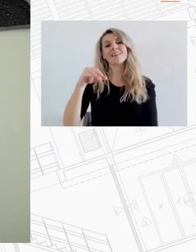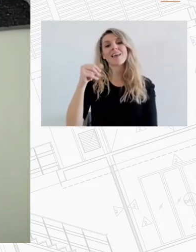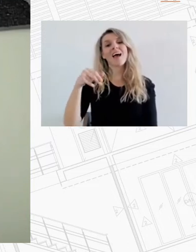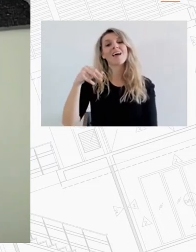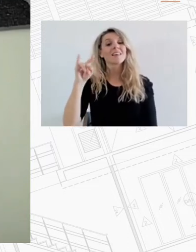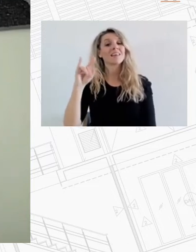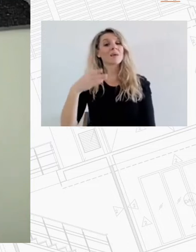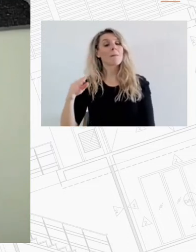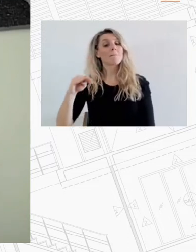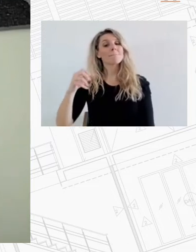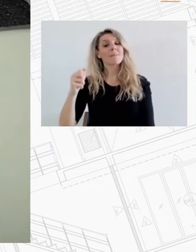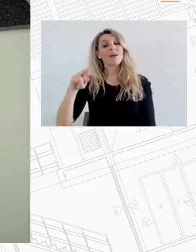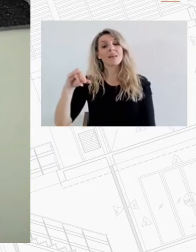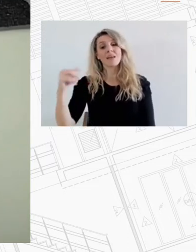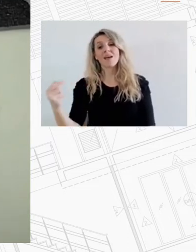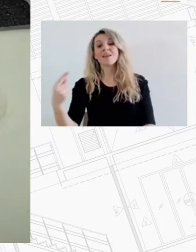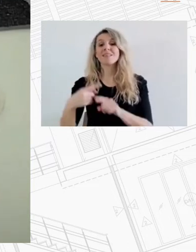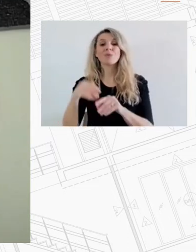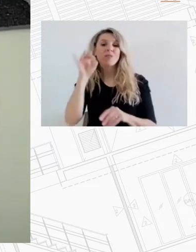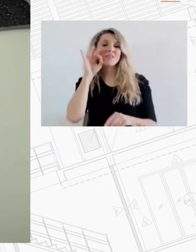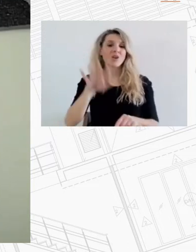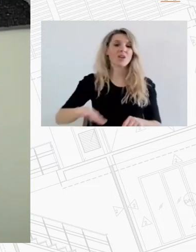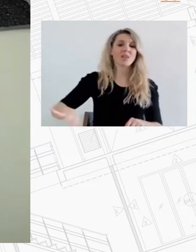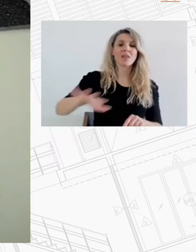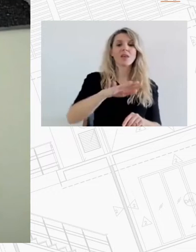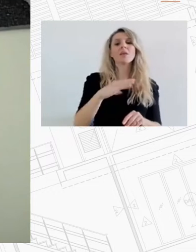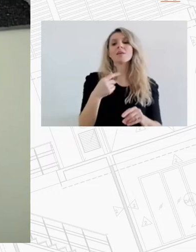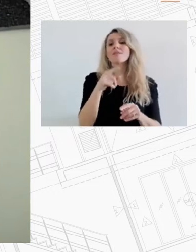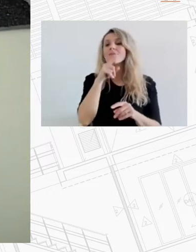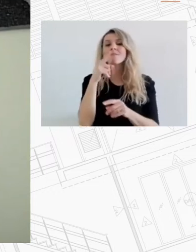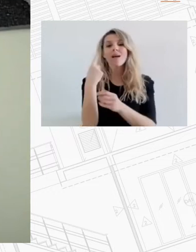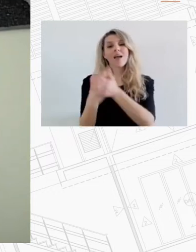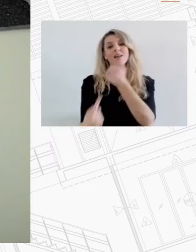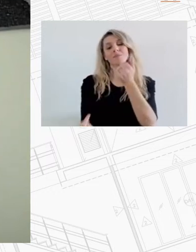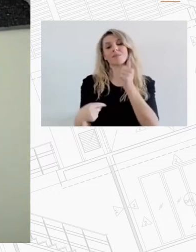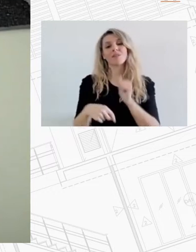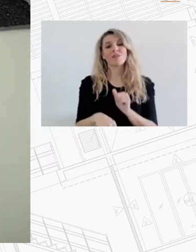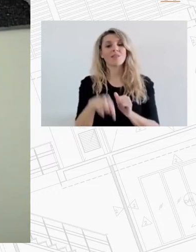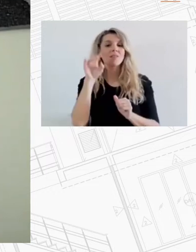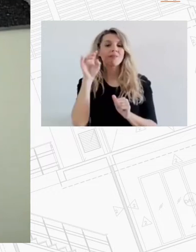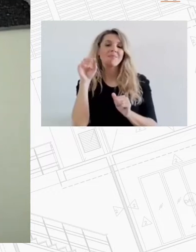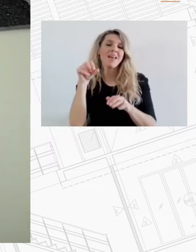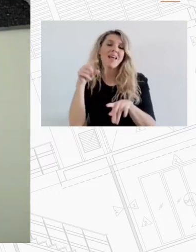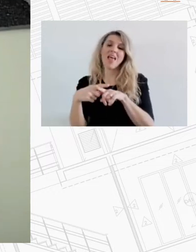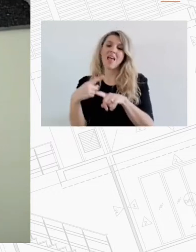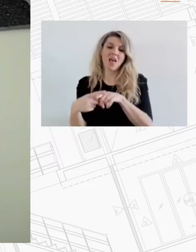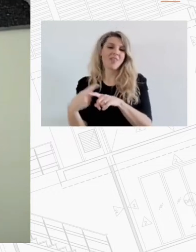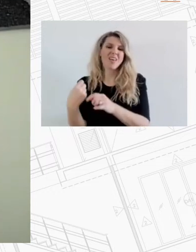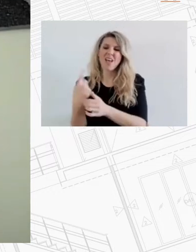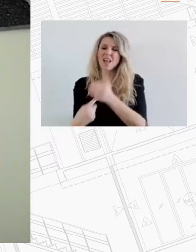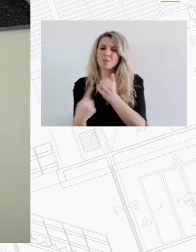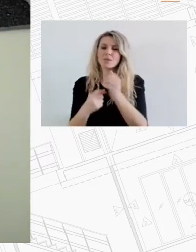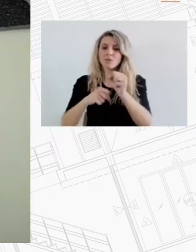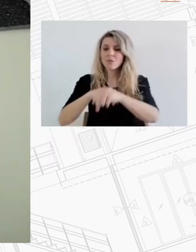να καλύψουμε αυτό το κενό για τη χώρα μας σε συνεργασία με την Επιτροπή Κοινωνικής Πολιτικής